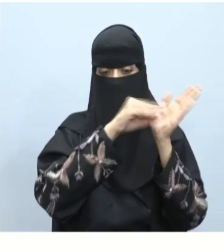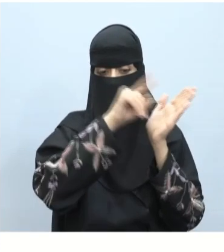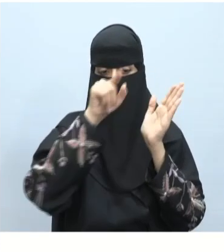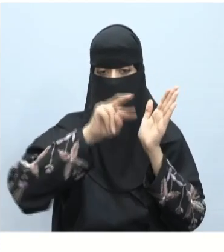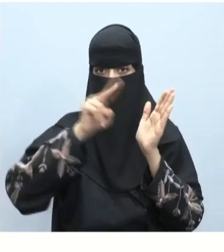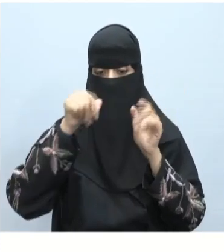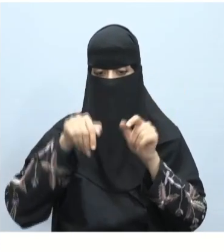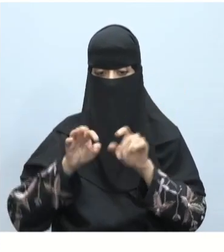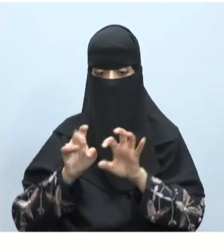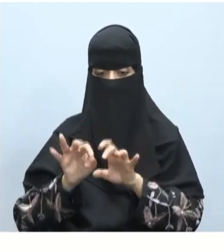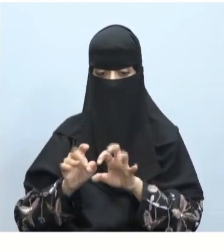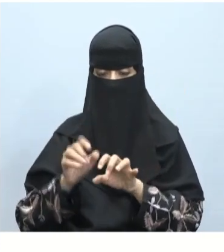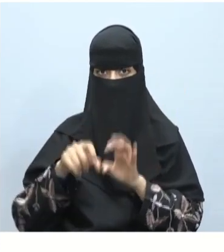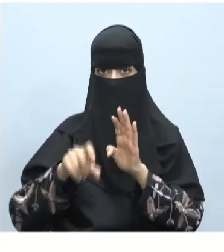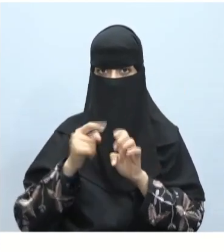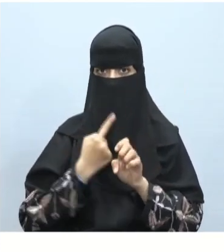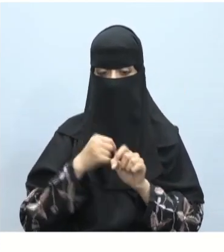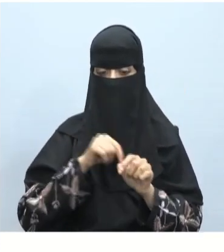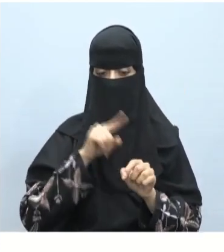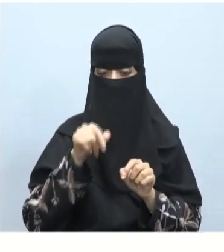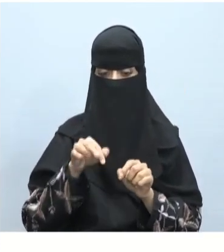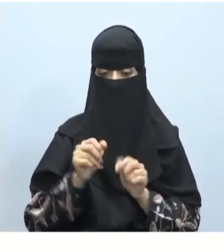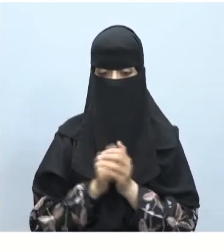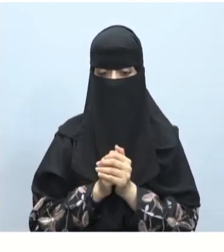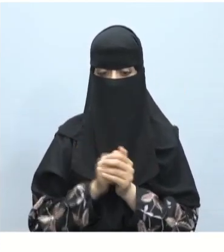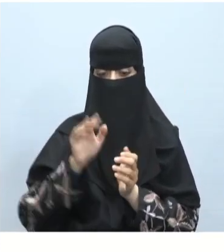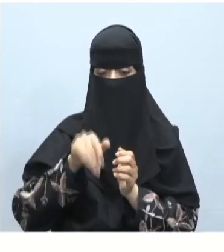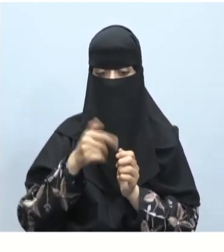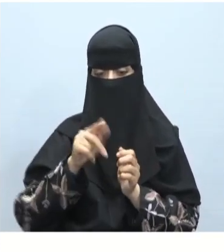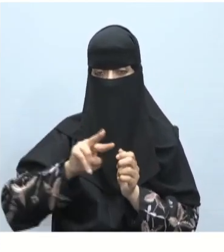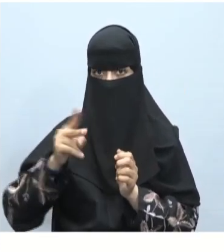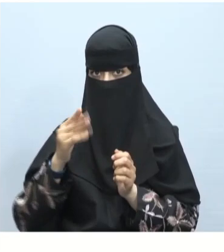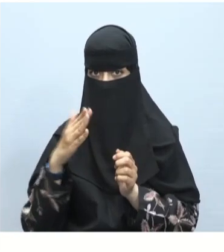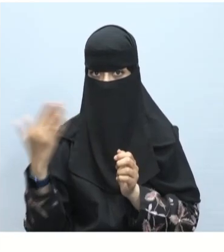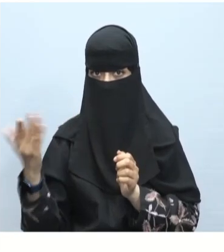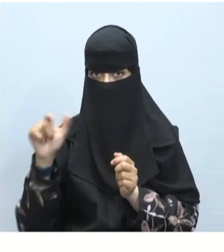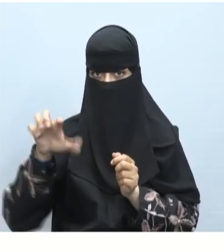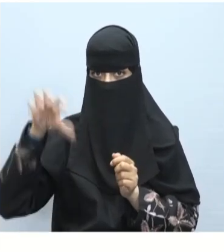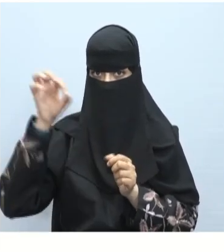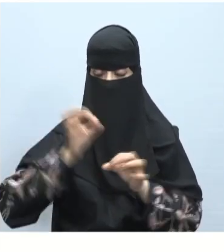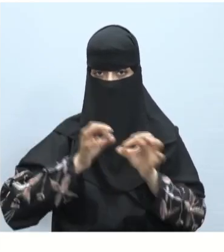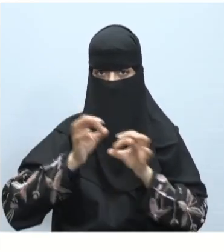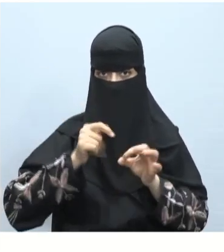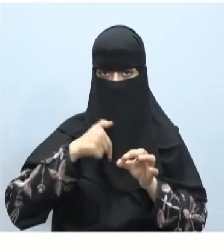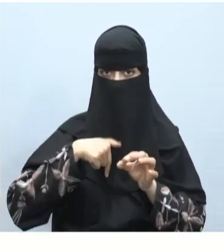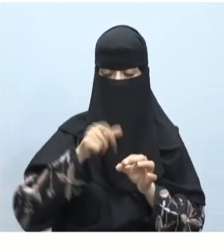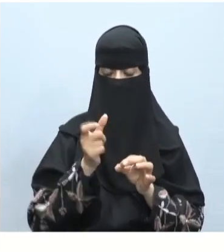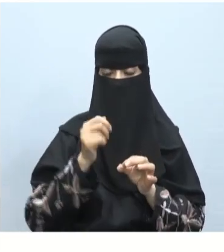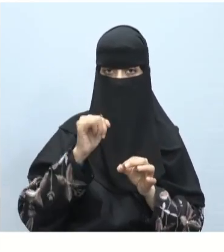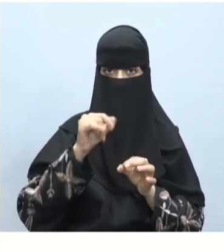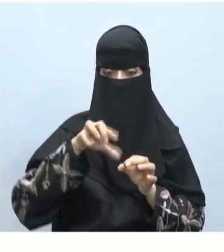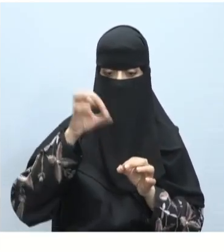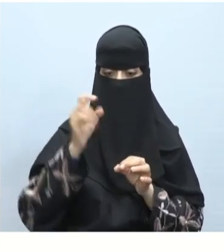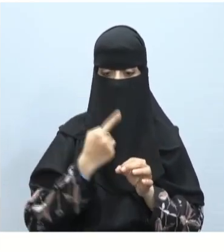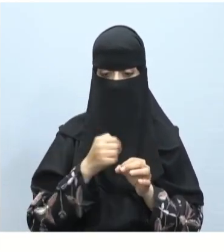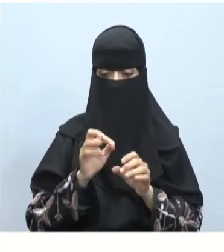ونقوم بكتابة النص الذي نريد إلى هذا المربع باختيار المحاذاة وأيضا نمط النص